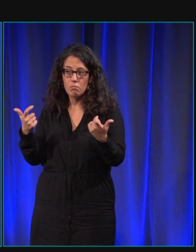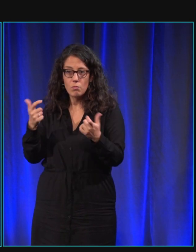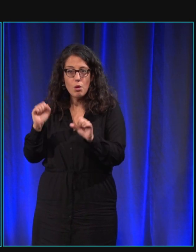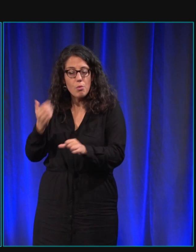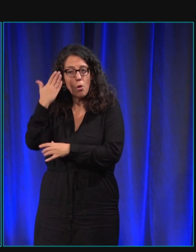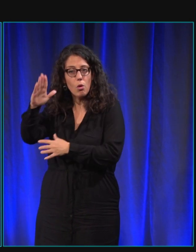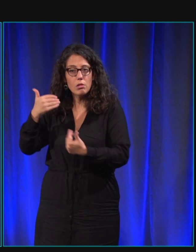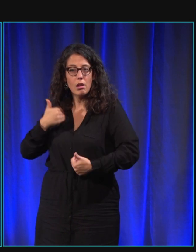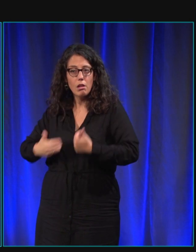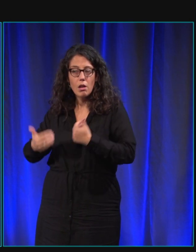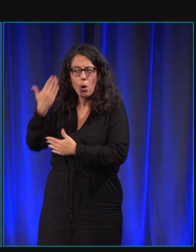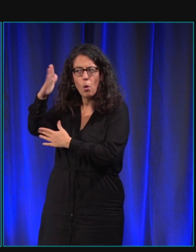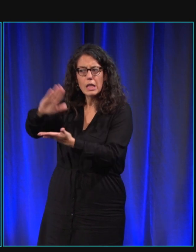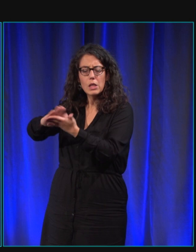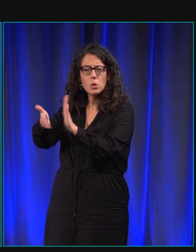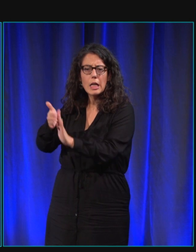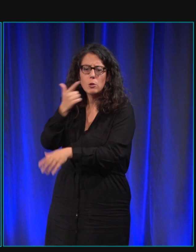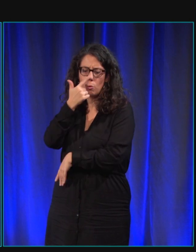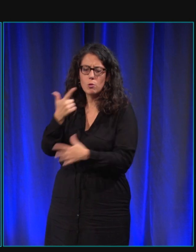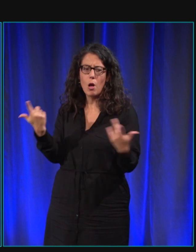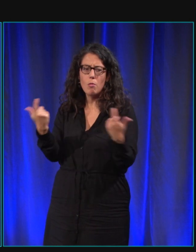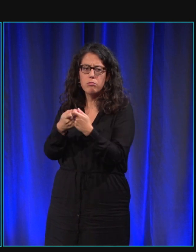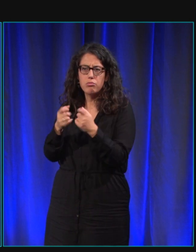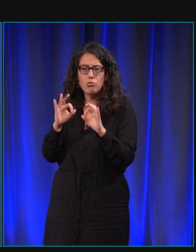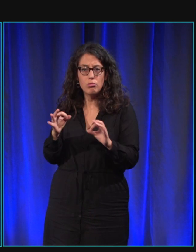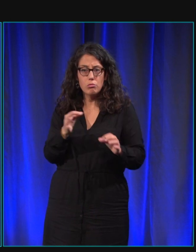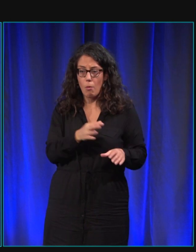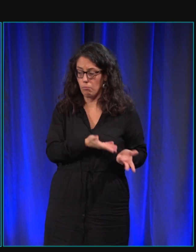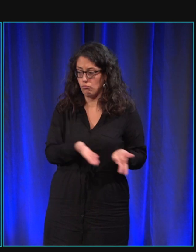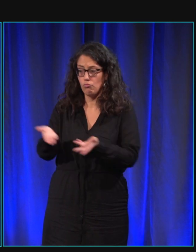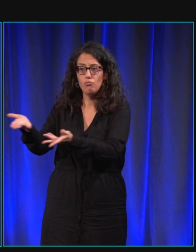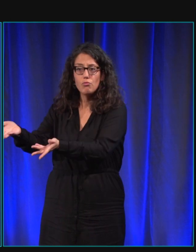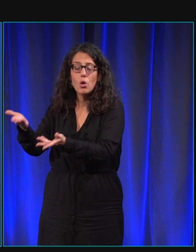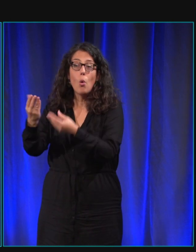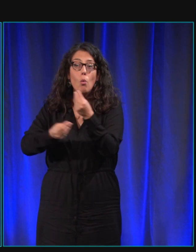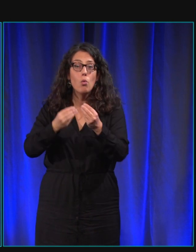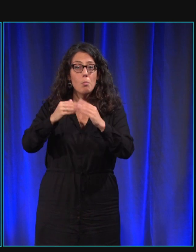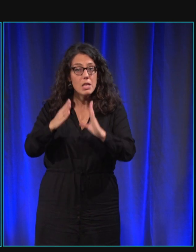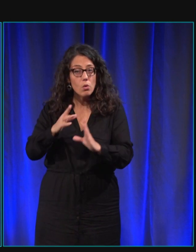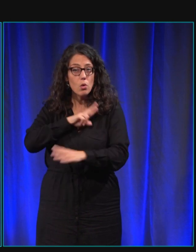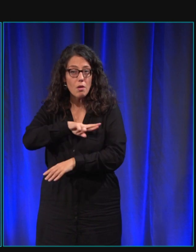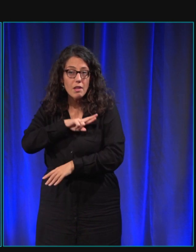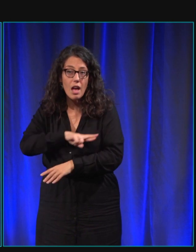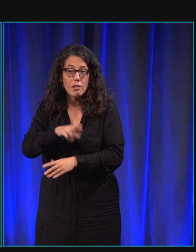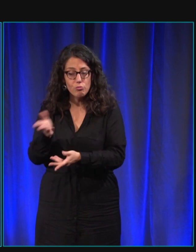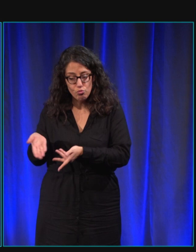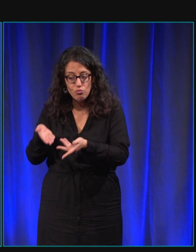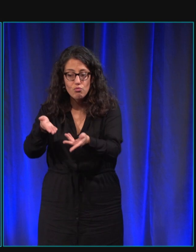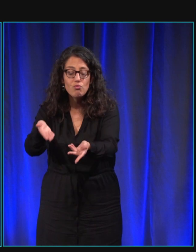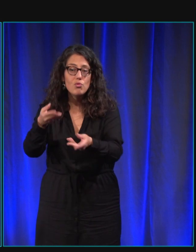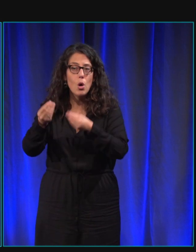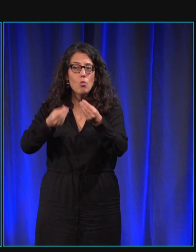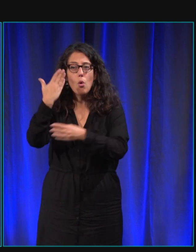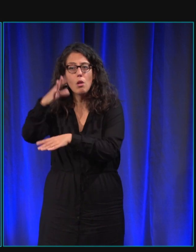associations de chiens pour mettons dans les maisons de retraite pour détecter certaines maladies